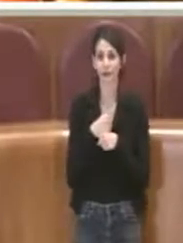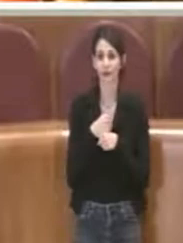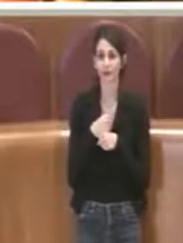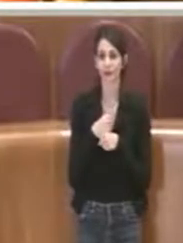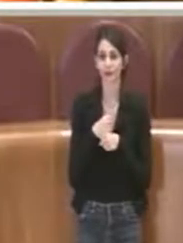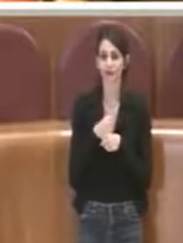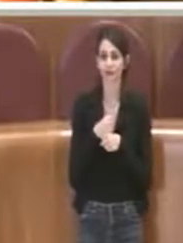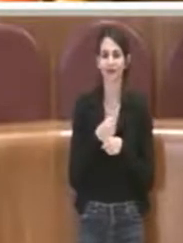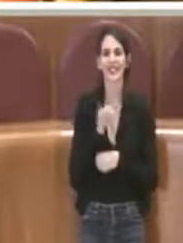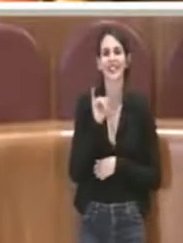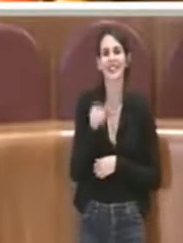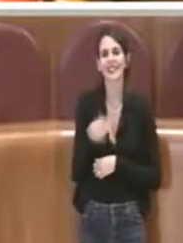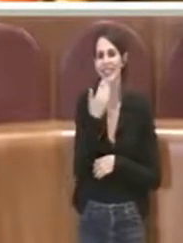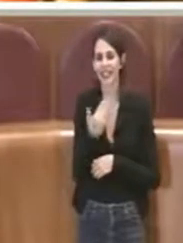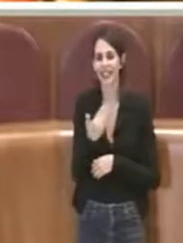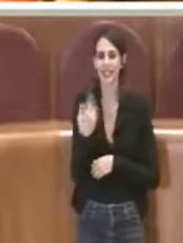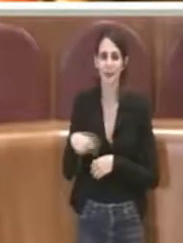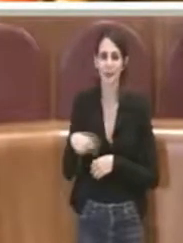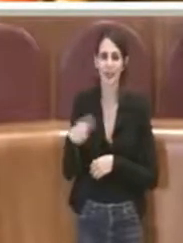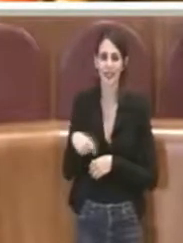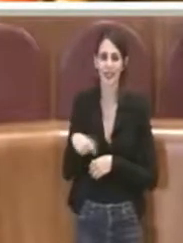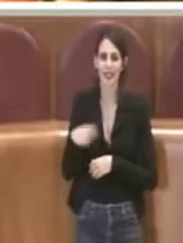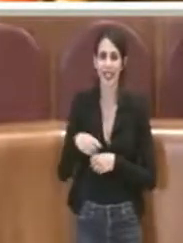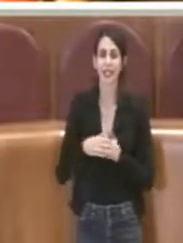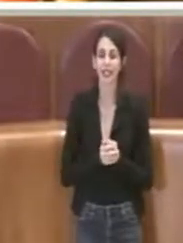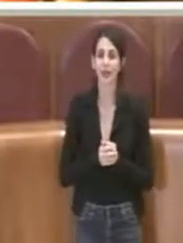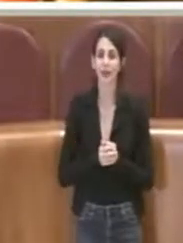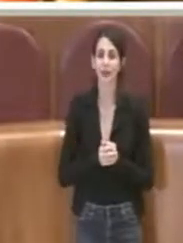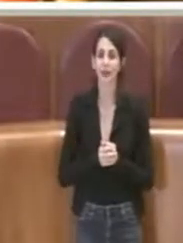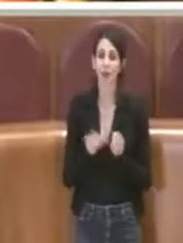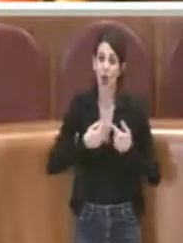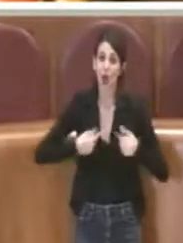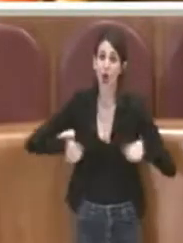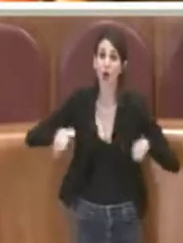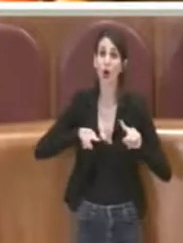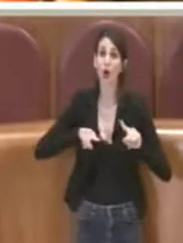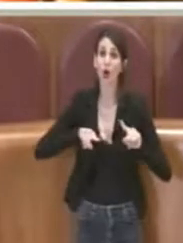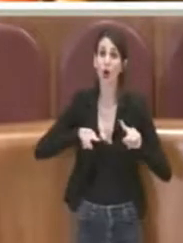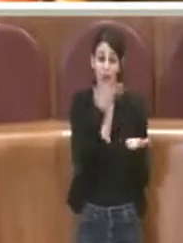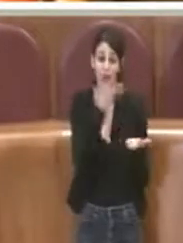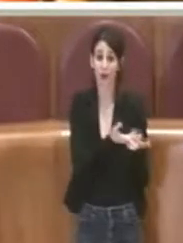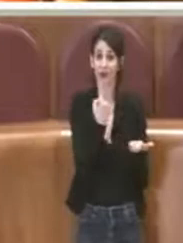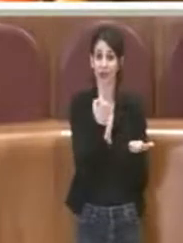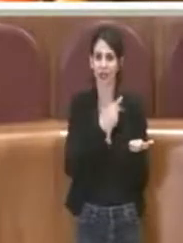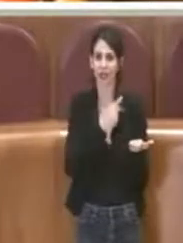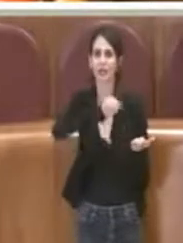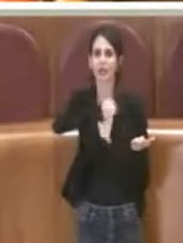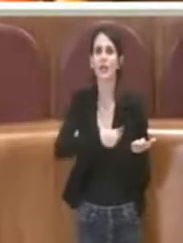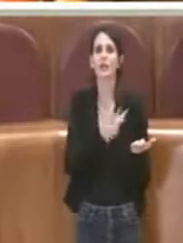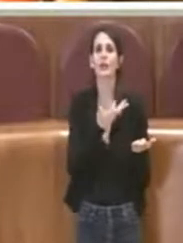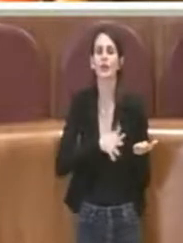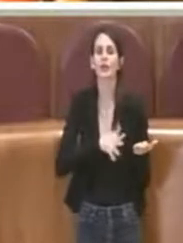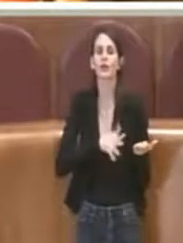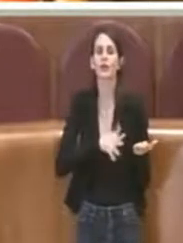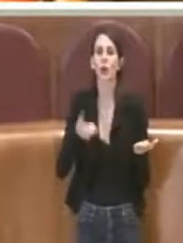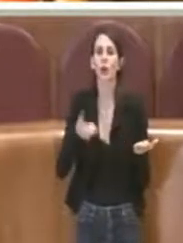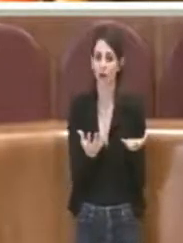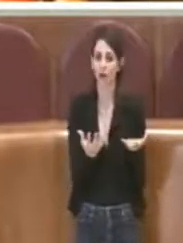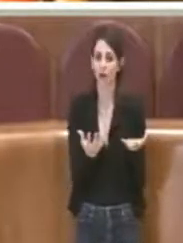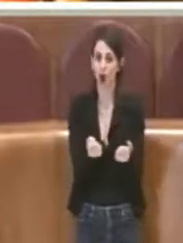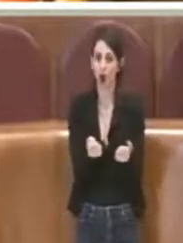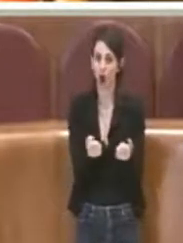Sì, grazie Presidente. Abbiamo sottoscritto questa mozione in quanto nei contenuti